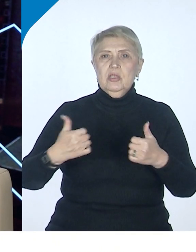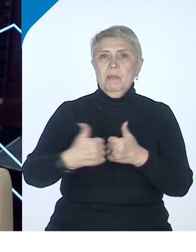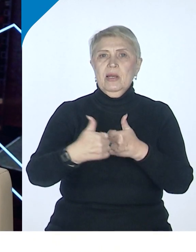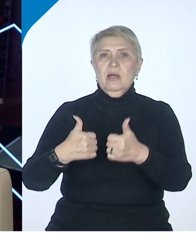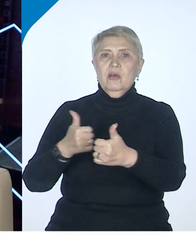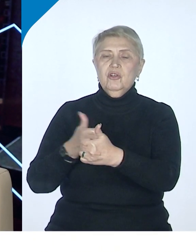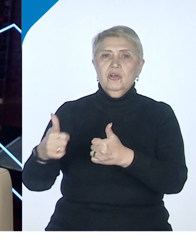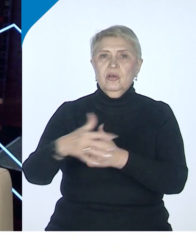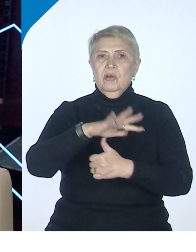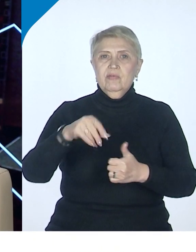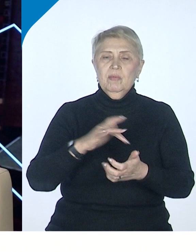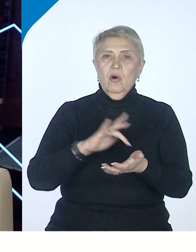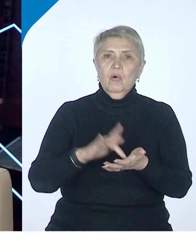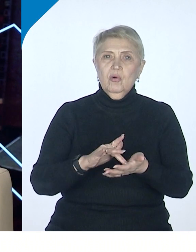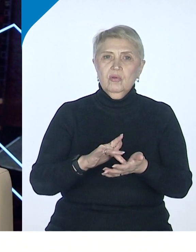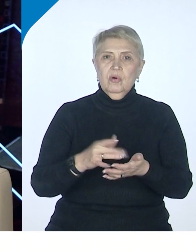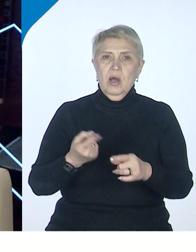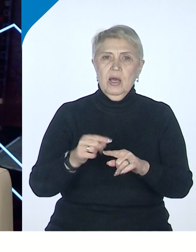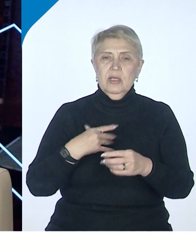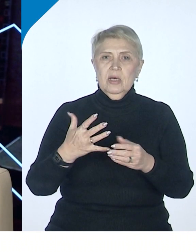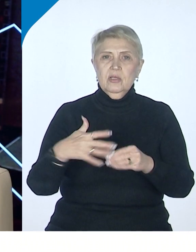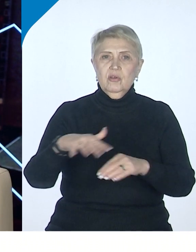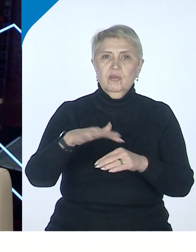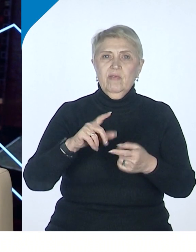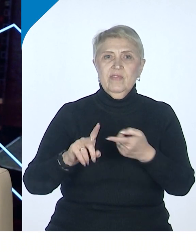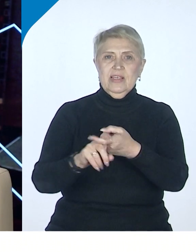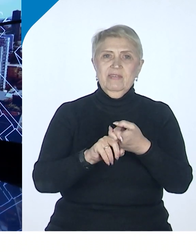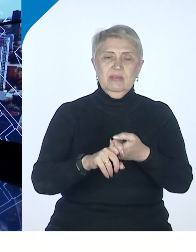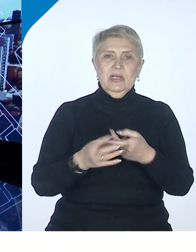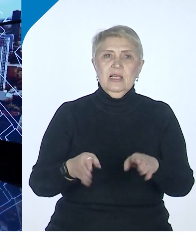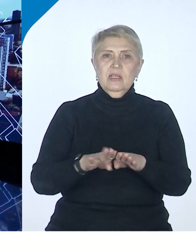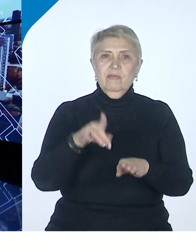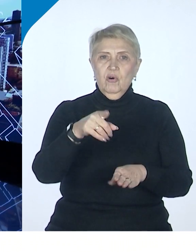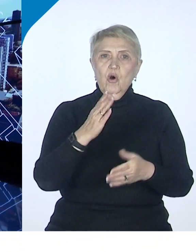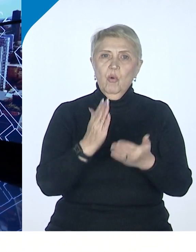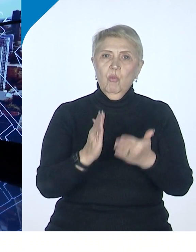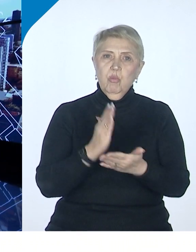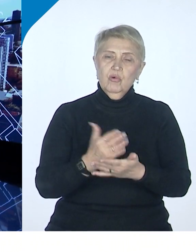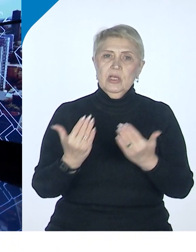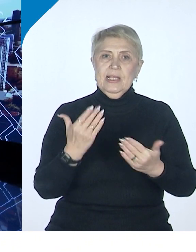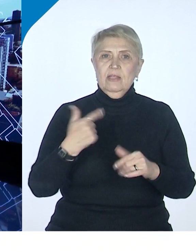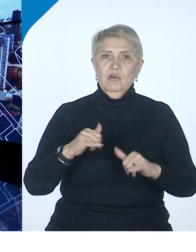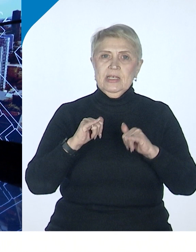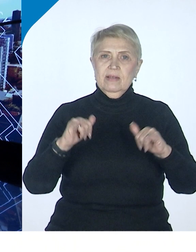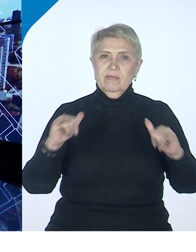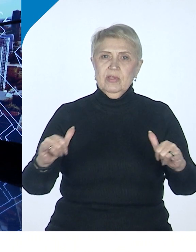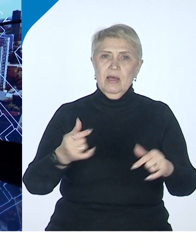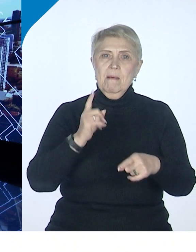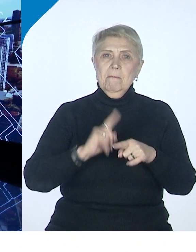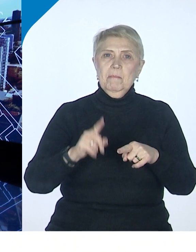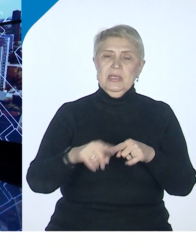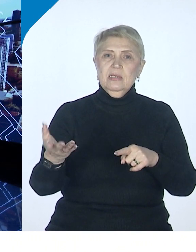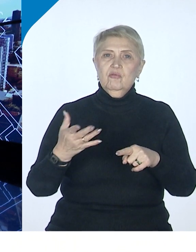городу. И эта территория в зависимости от того, будет развиваться скоростной транспорт